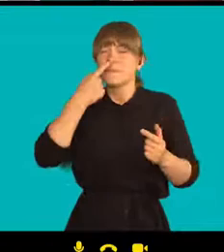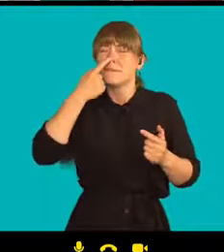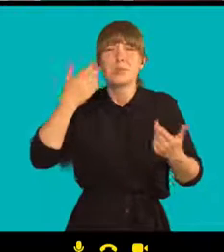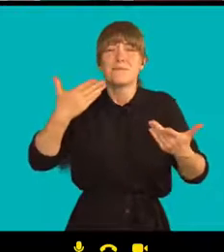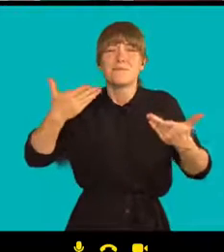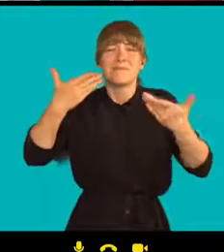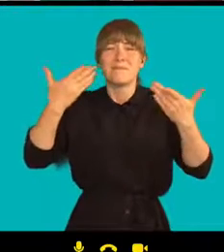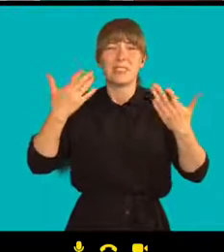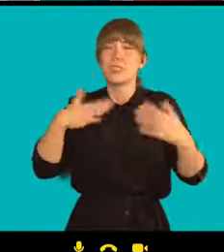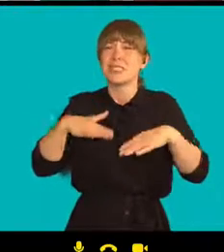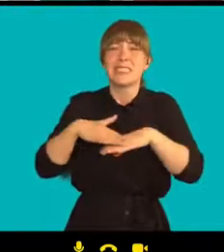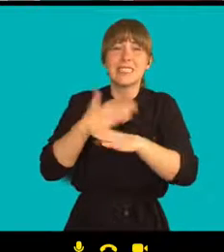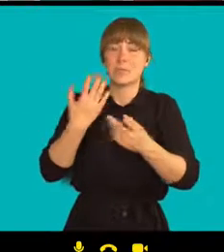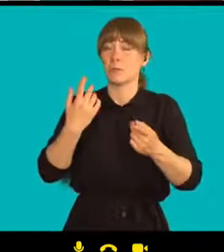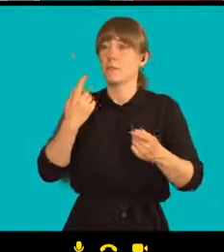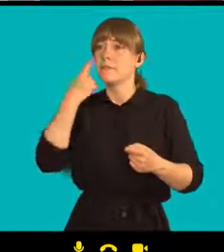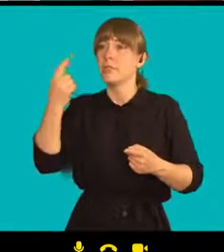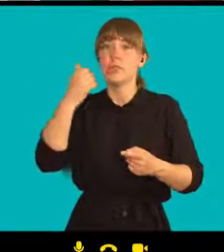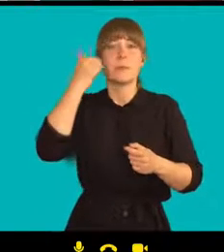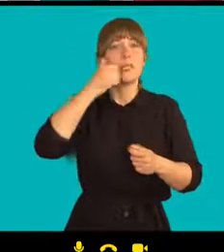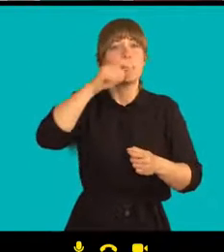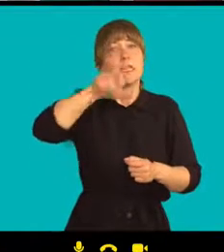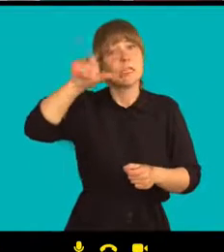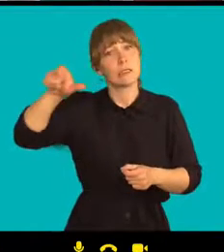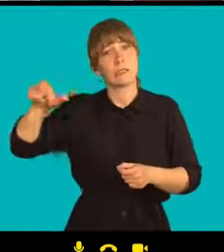ve tvářích lidí, cítím ji.